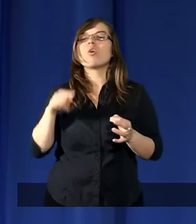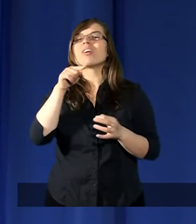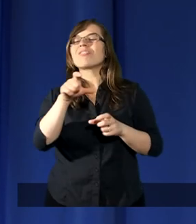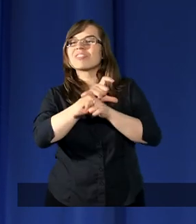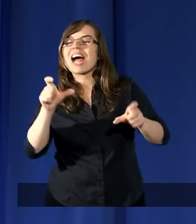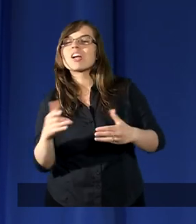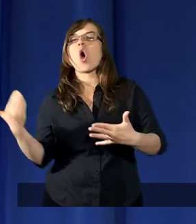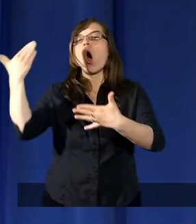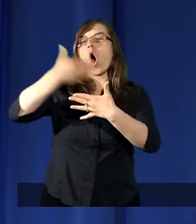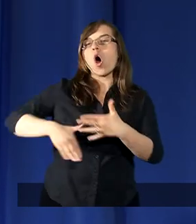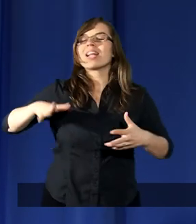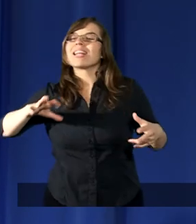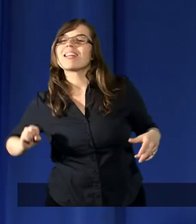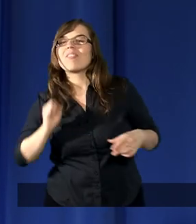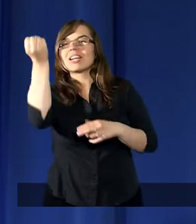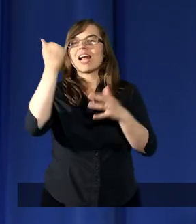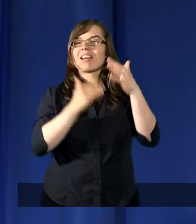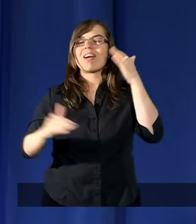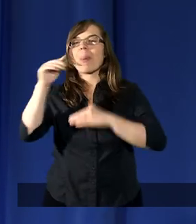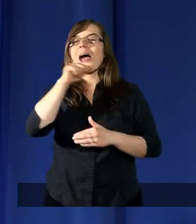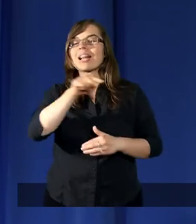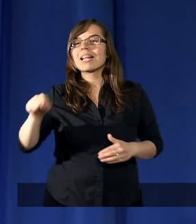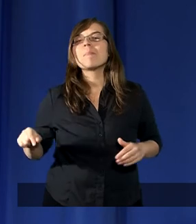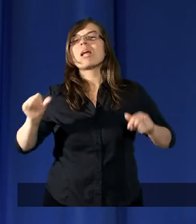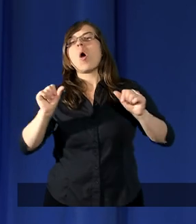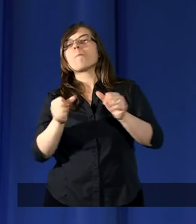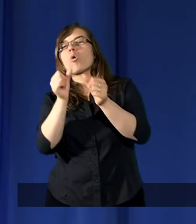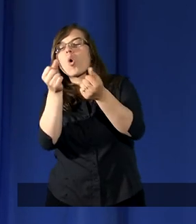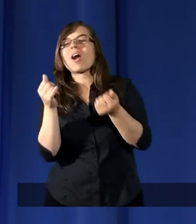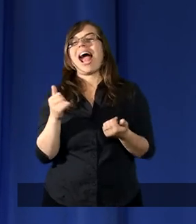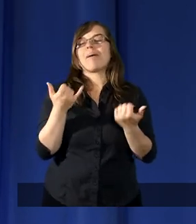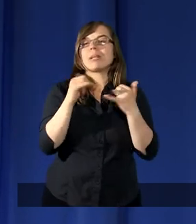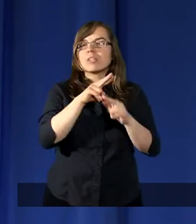końca. Zwycięstwo nad tymi potągami,